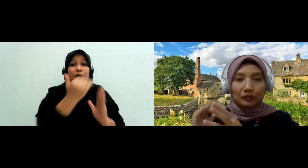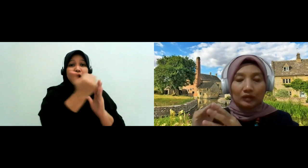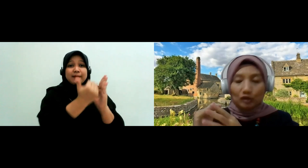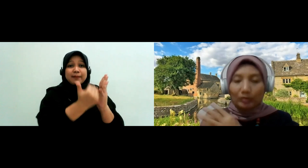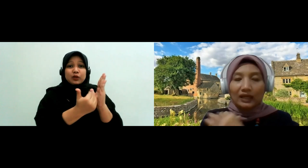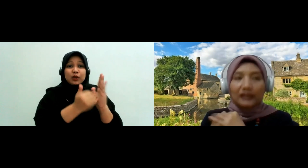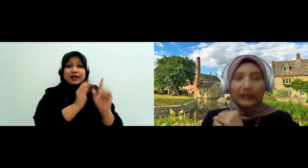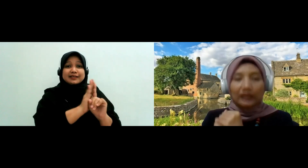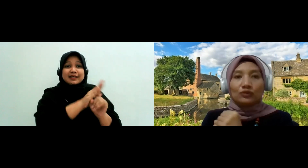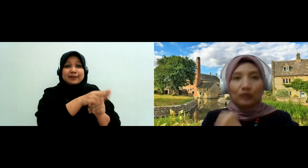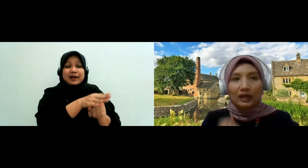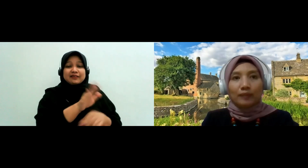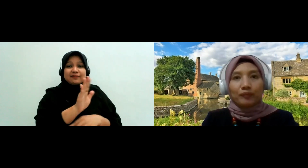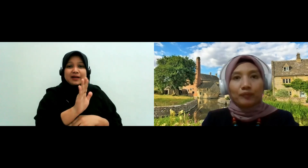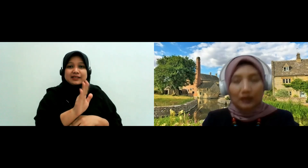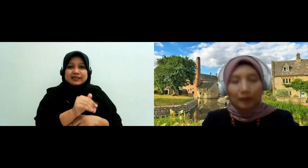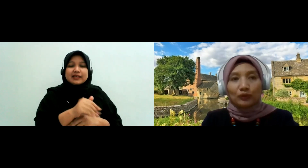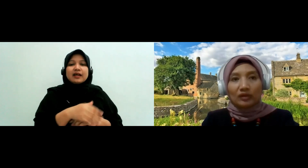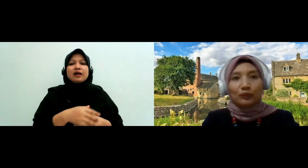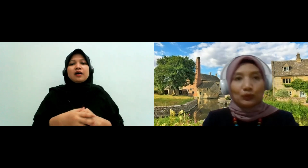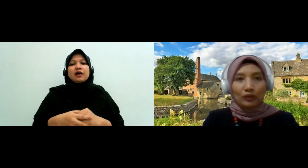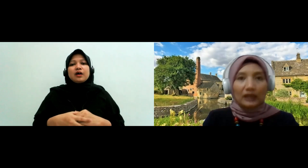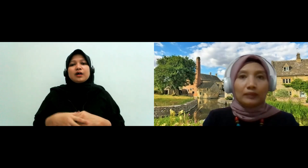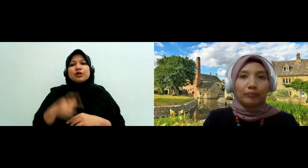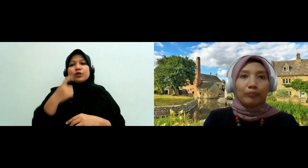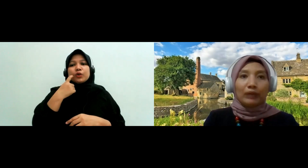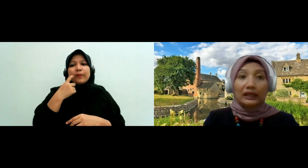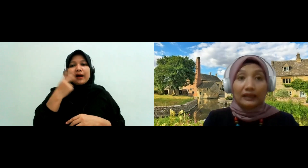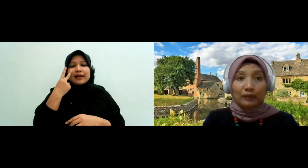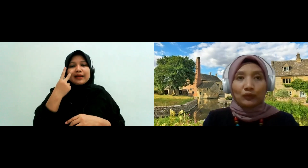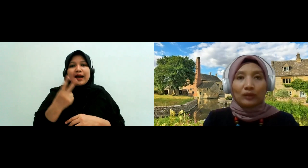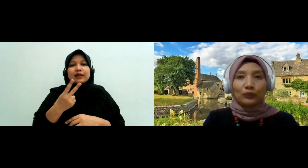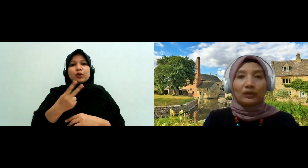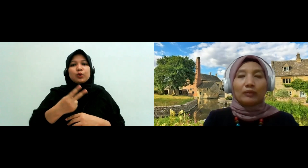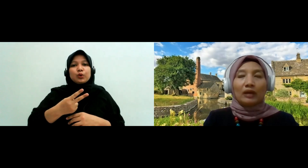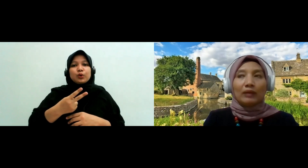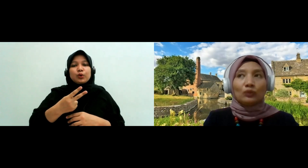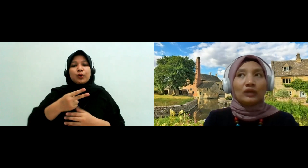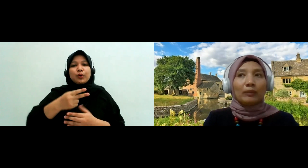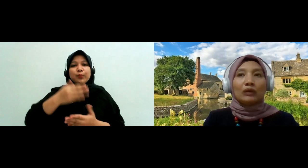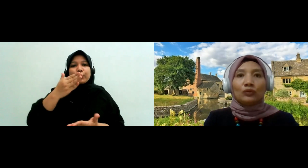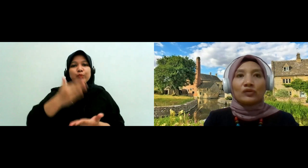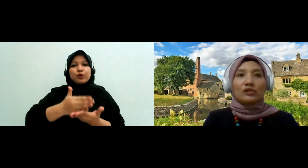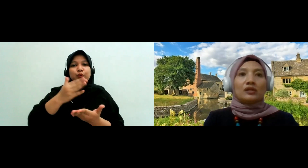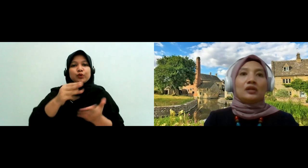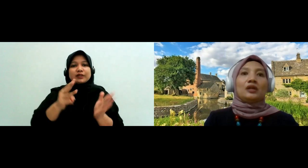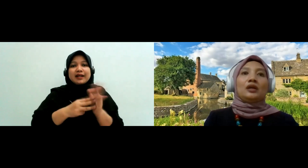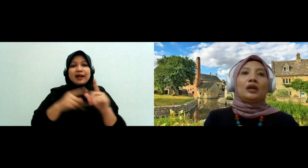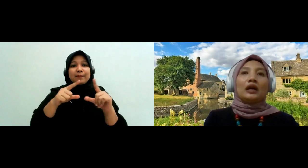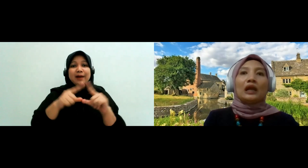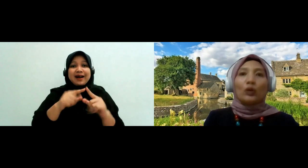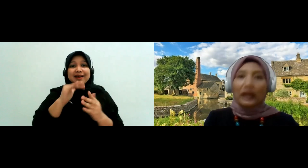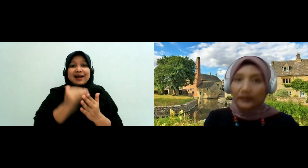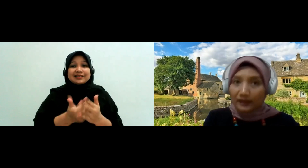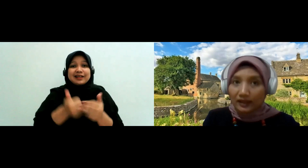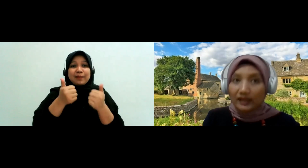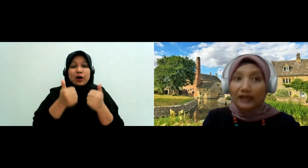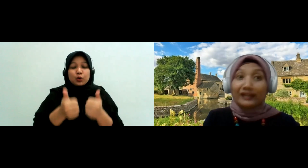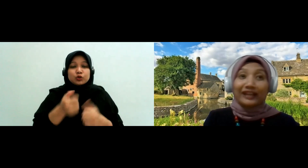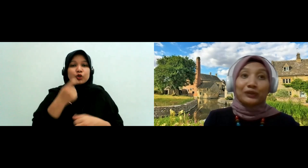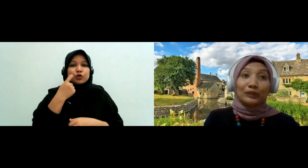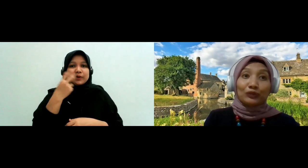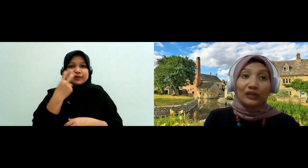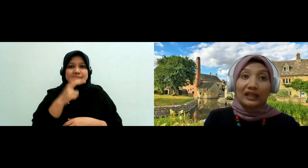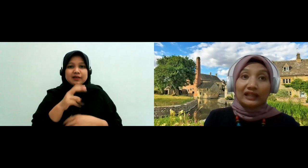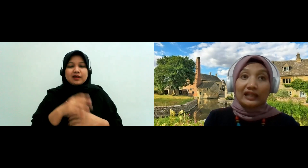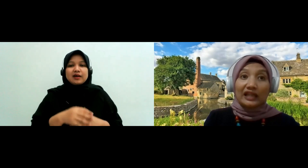cobalah lihat juga putusan-putusan pengadilan putusan-putusan makam agung yang bagus kalau rajin sih yang